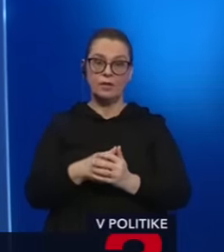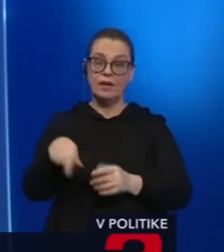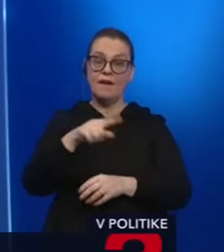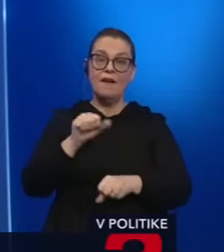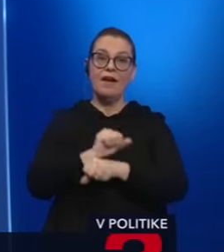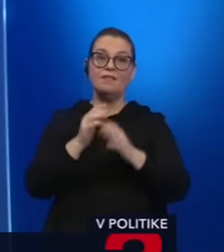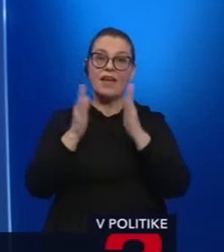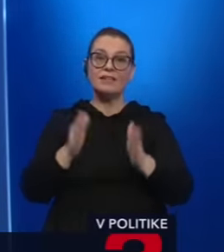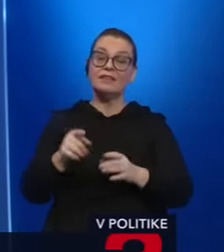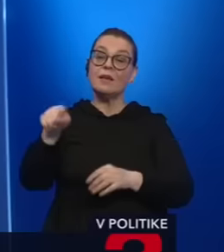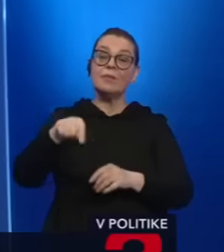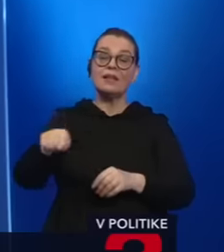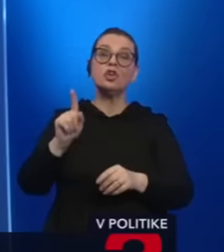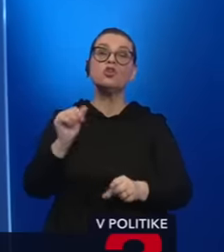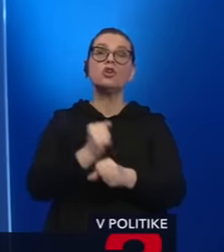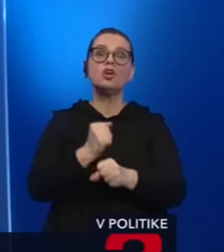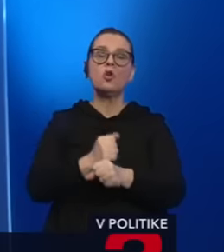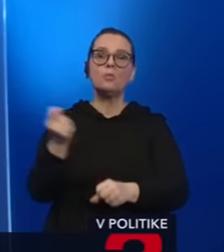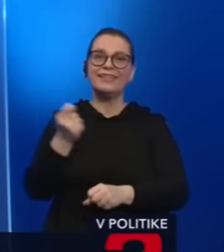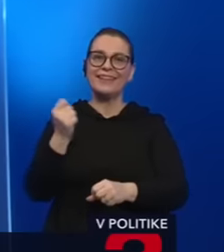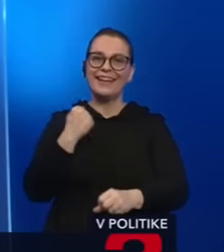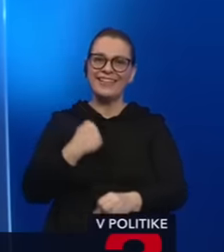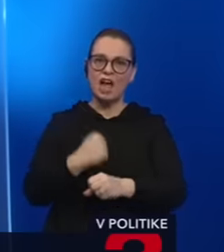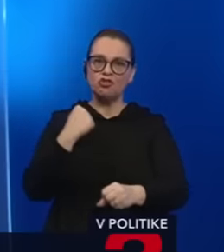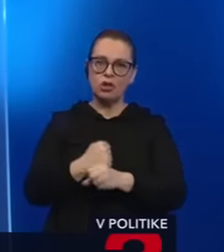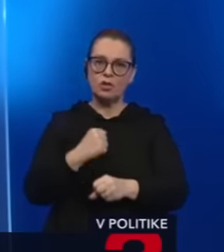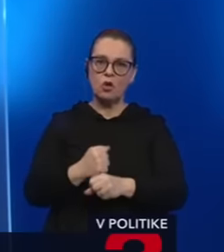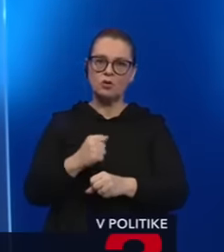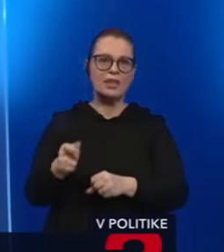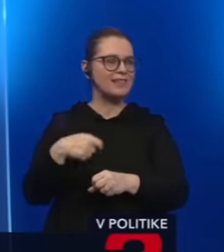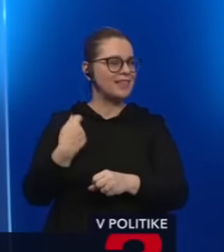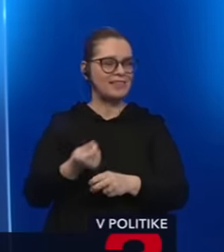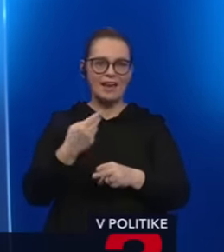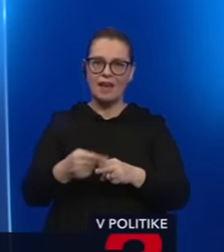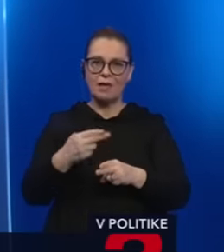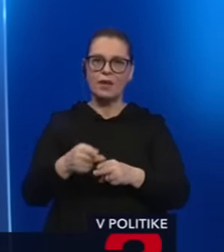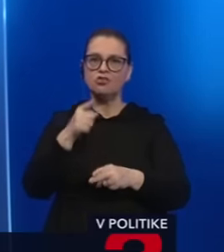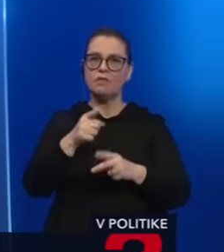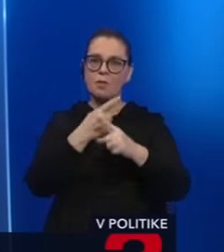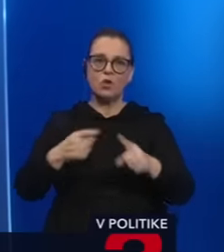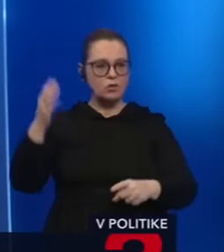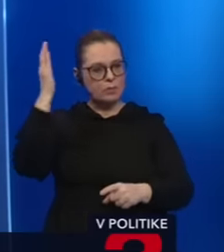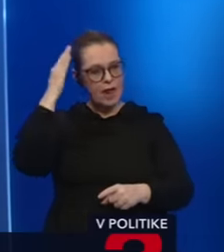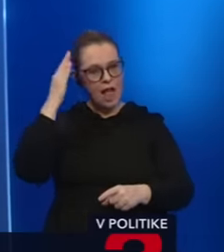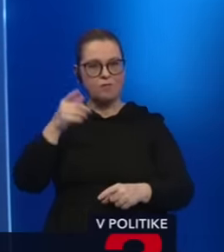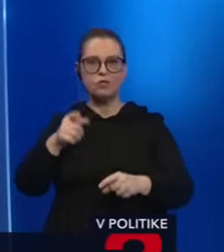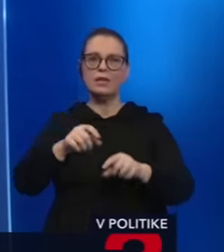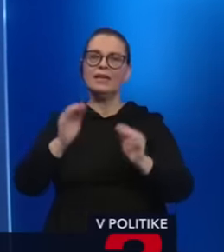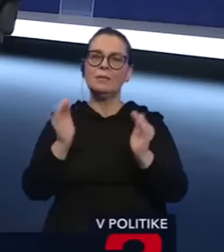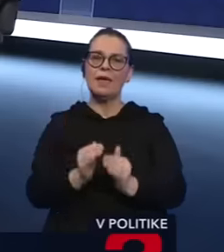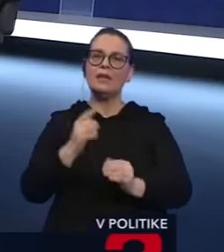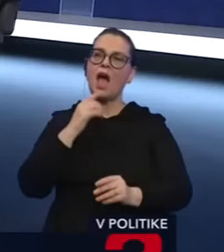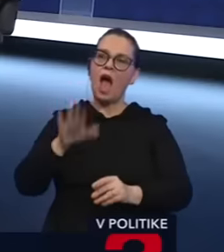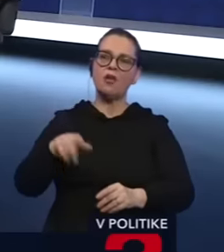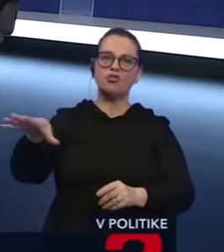väznice majú byť pre tých, ktorí páchajú trestnú činnosť, ktorá sa napraviť ničom nedá. Že vám niekto rozbieť dnes hlavu dostane menej ako to, že vám zoberie